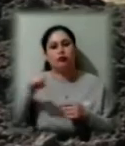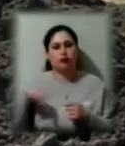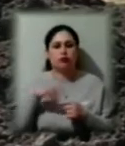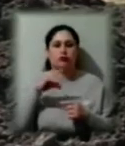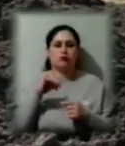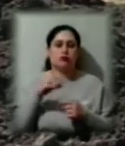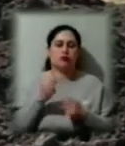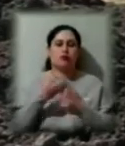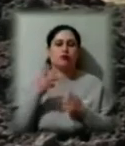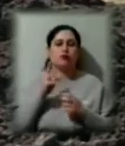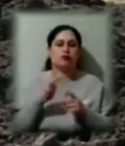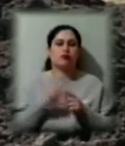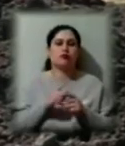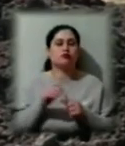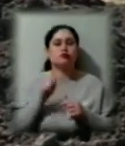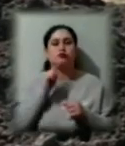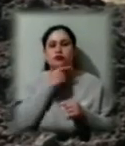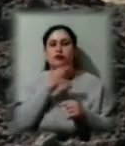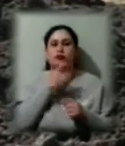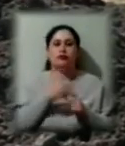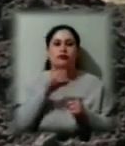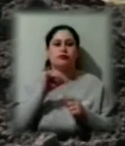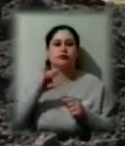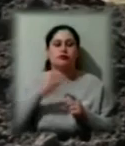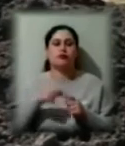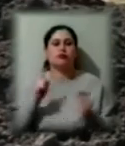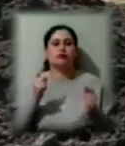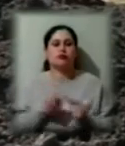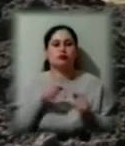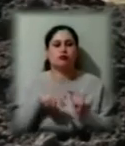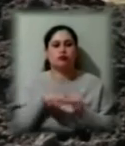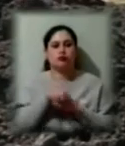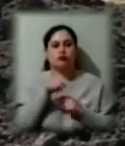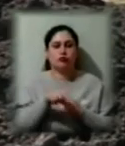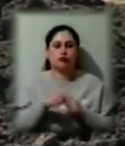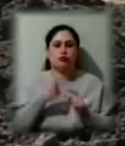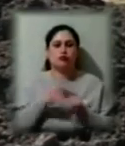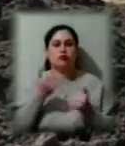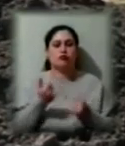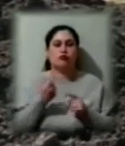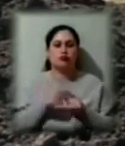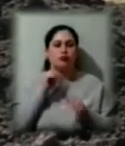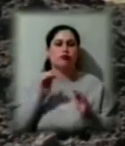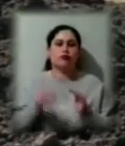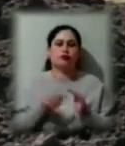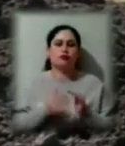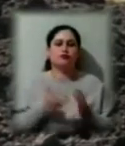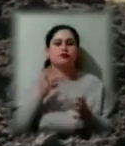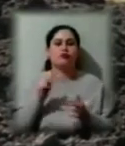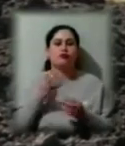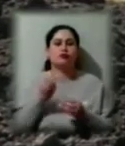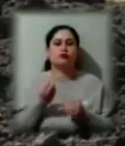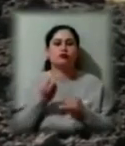Тому, аби заощадити час і відстань, вони скорочують дорогу тут. Наразі її перекопали, як ще три напрямки,